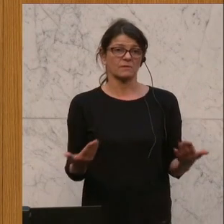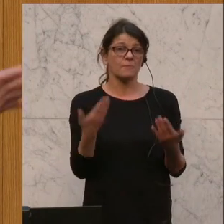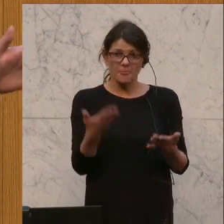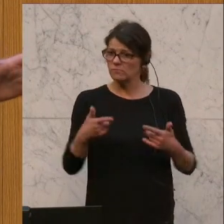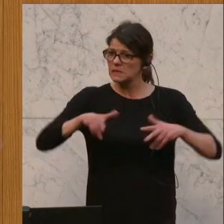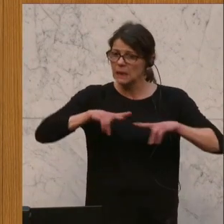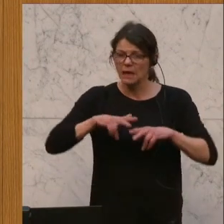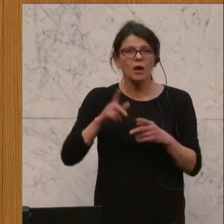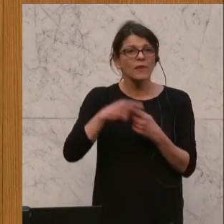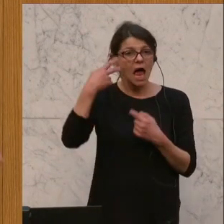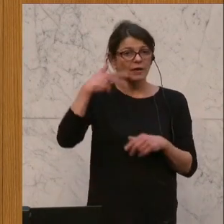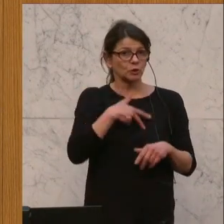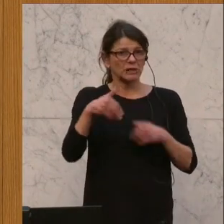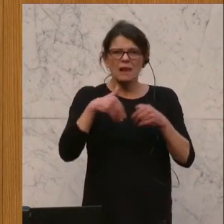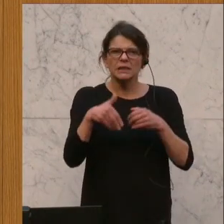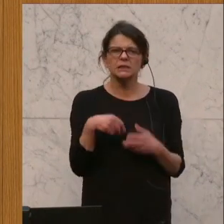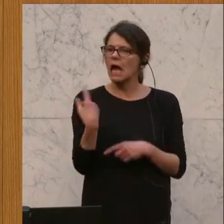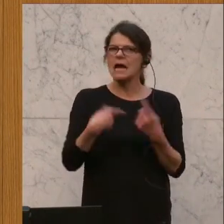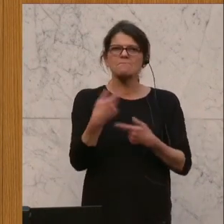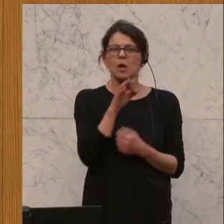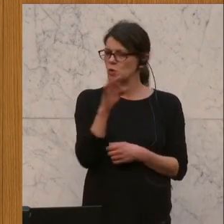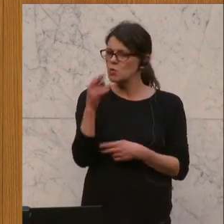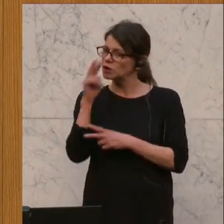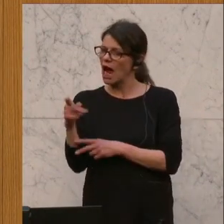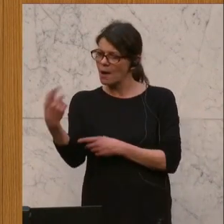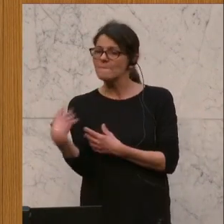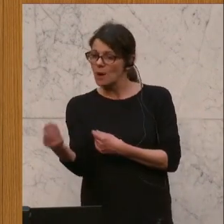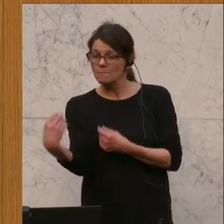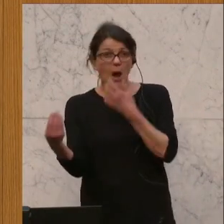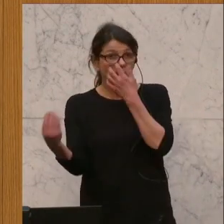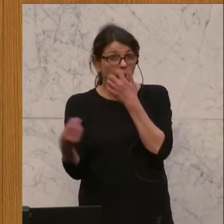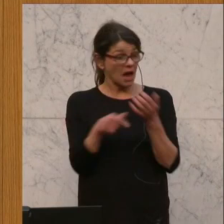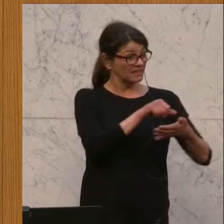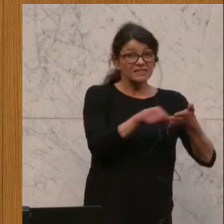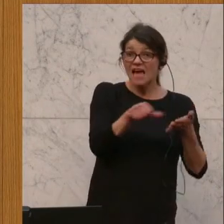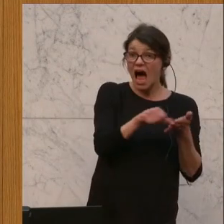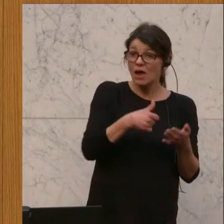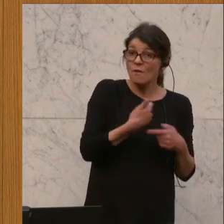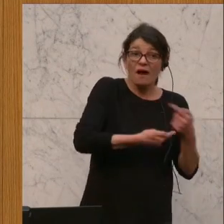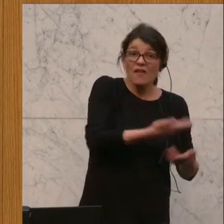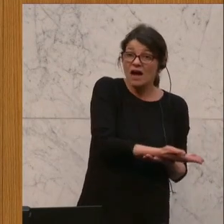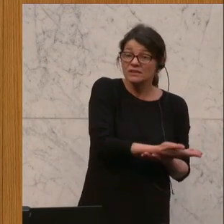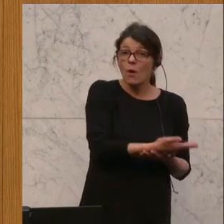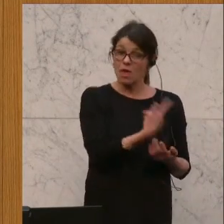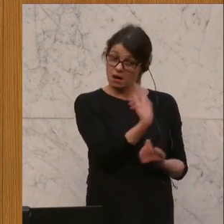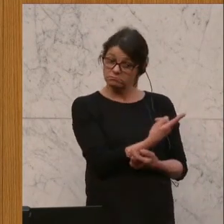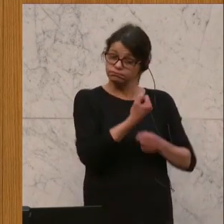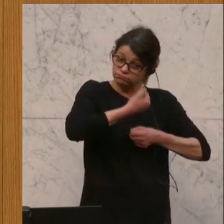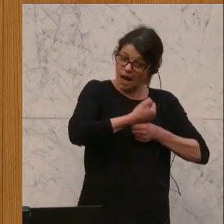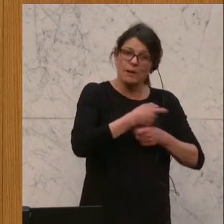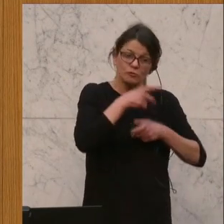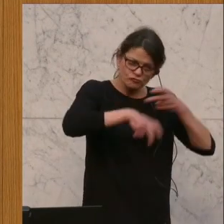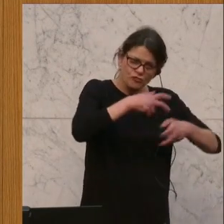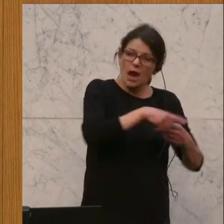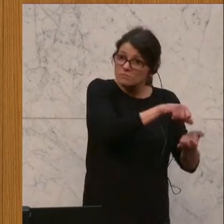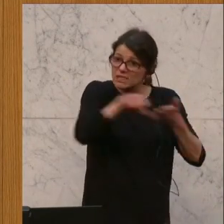Regierung und der Herr Sozialminister sehen immer nur die Bezieherseite. Die Zahler, jungen Generationen, die mit ihren Beiträgen und Steuern das alles